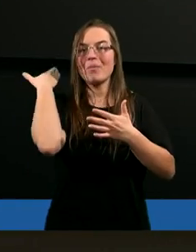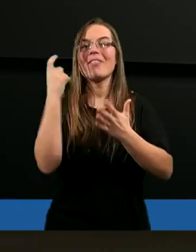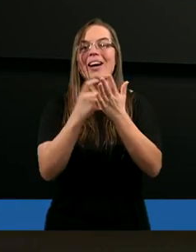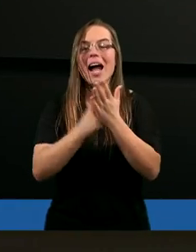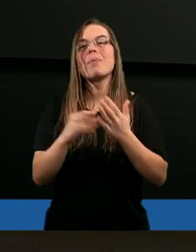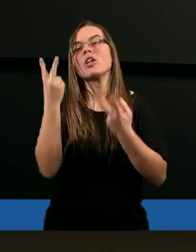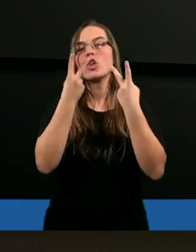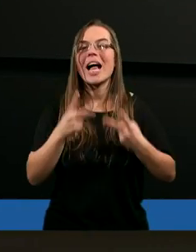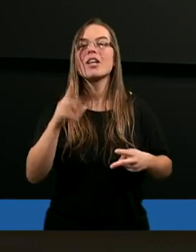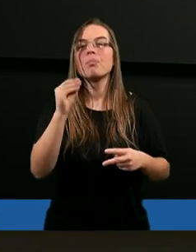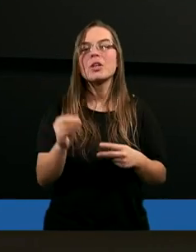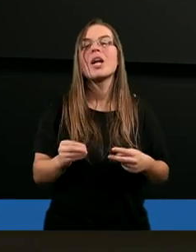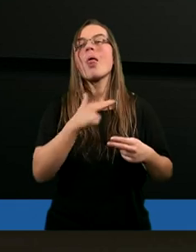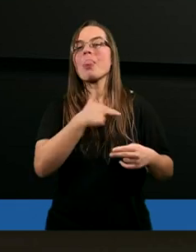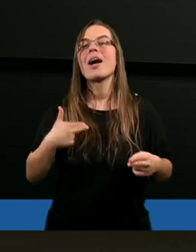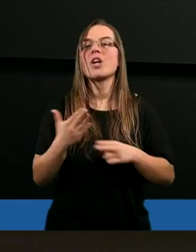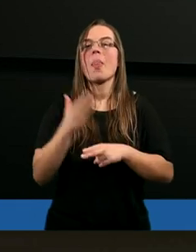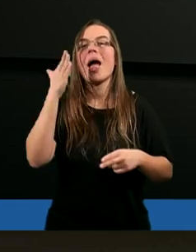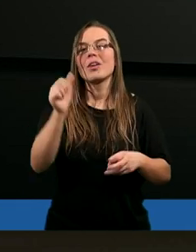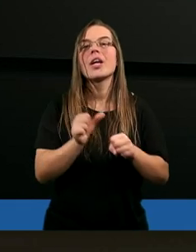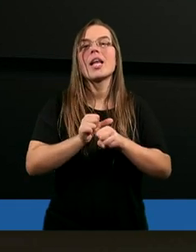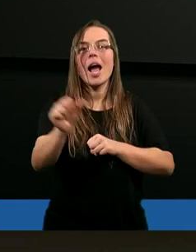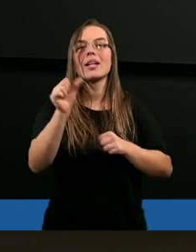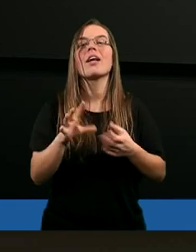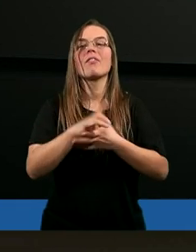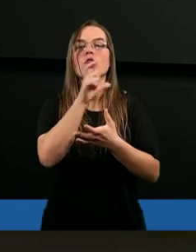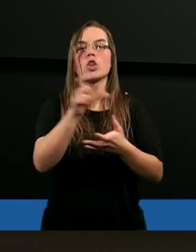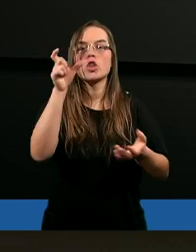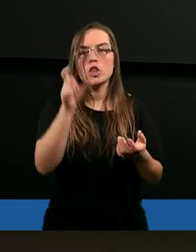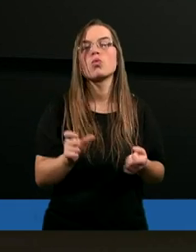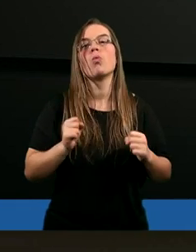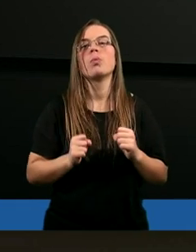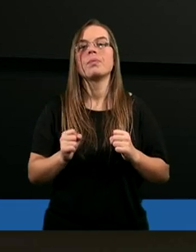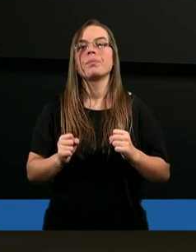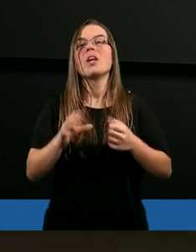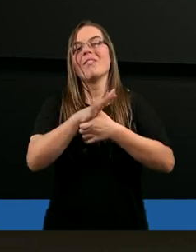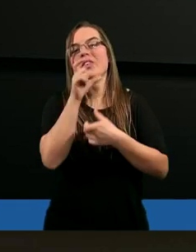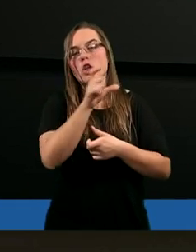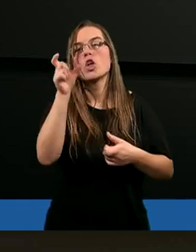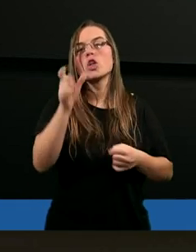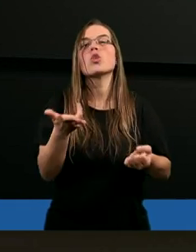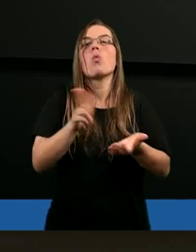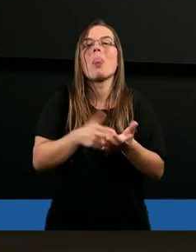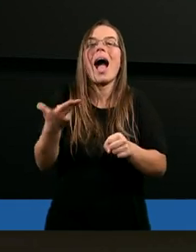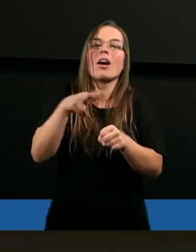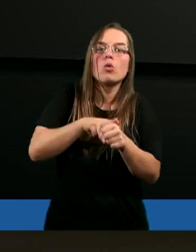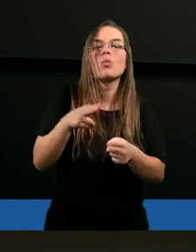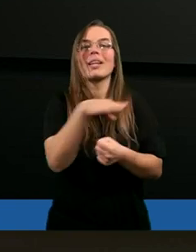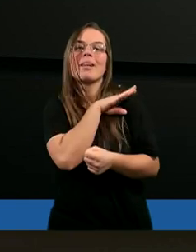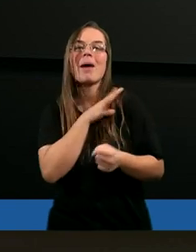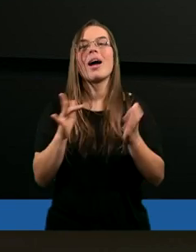czytaliśmy, że nasza nadzieja jest w krzyżu, w krzyżu, na którym zmarł